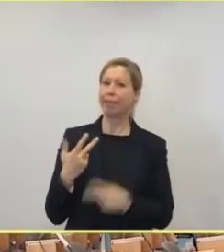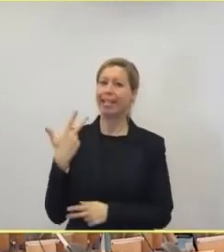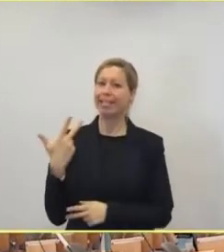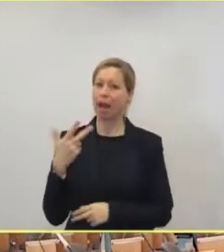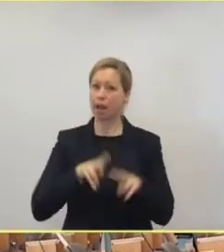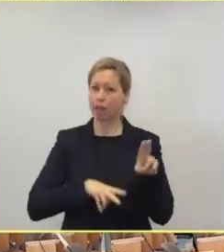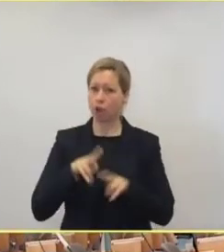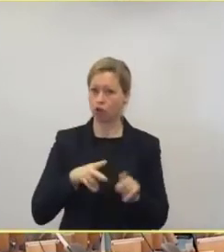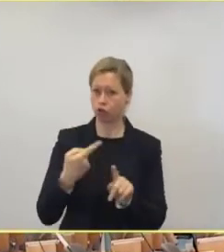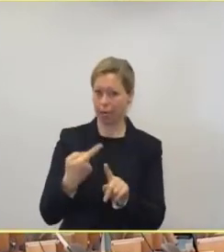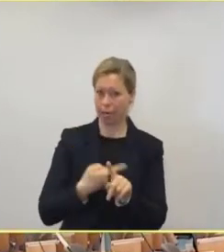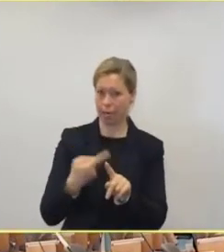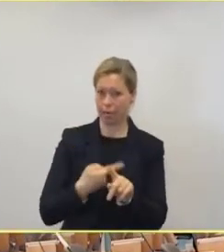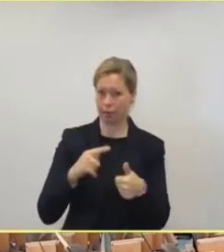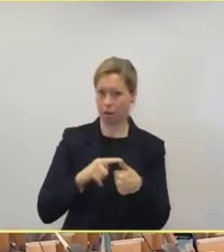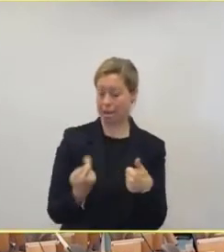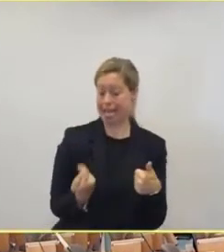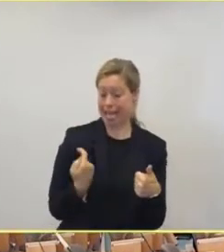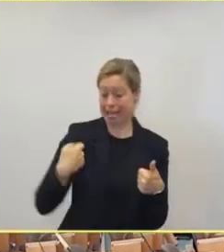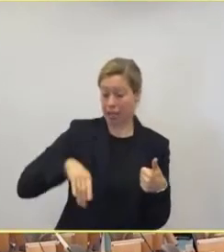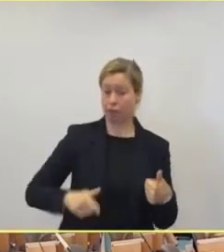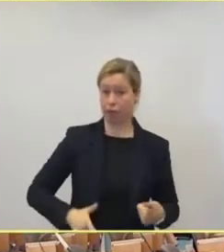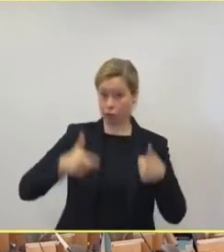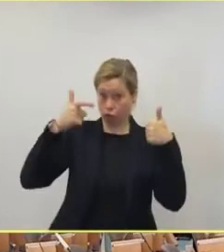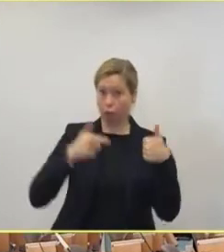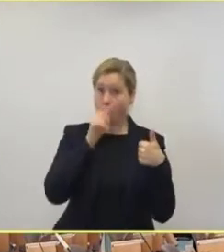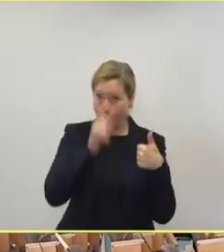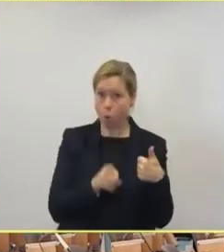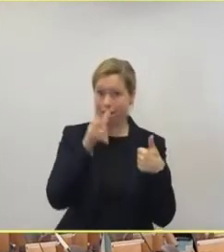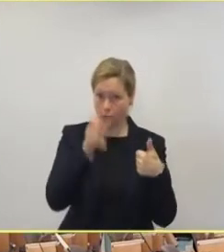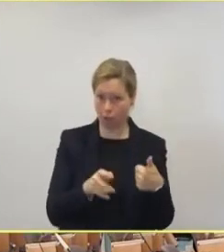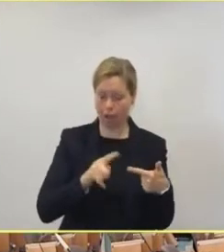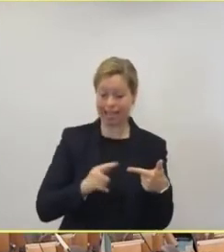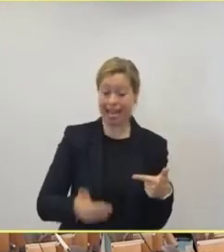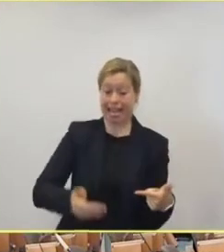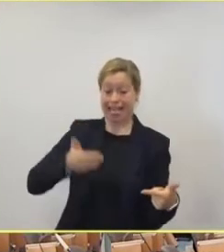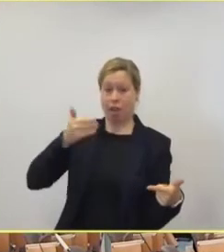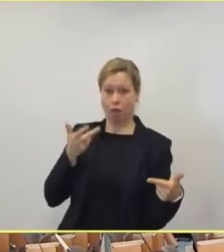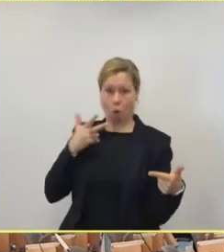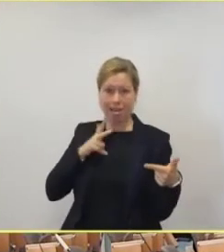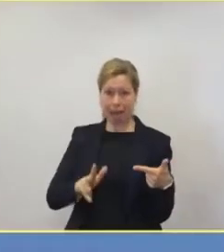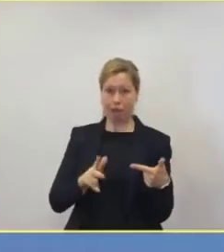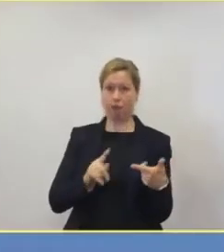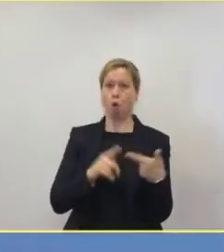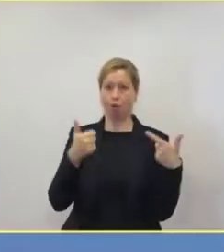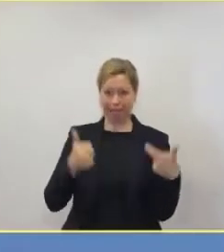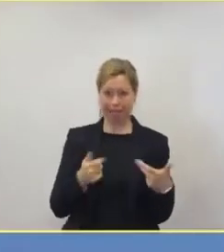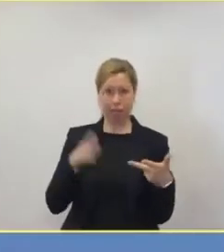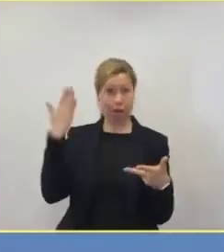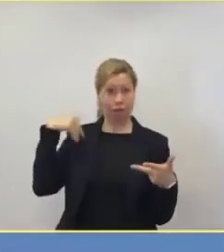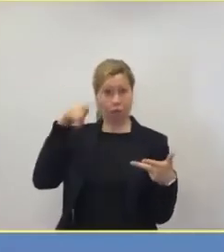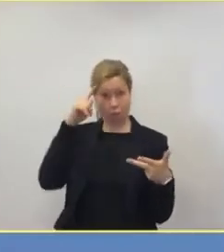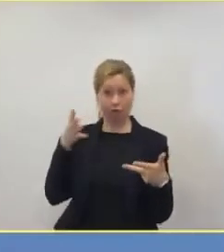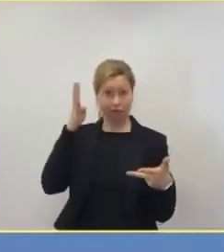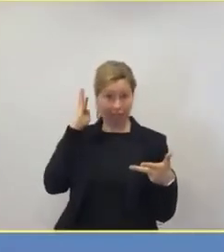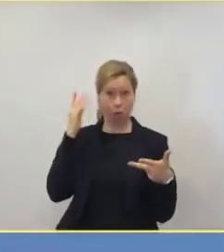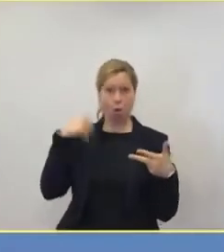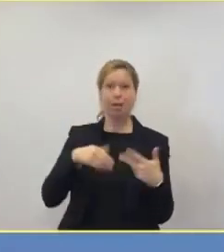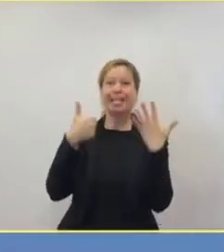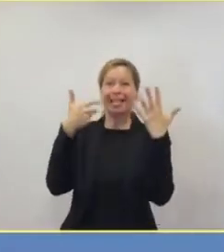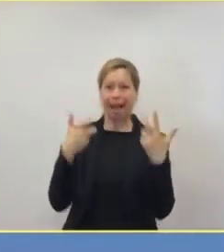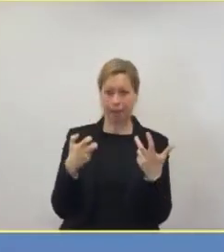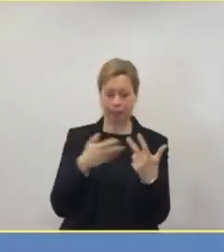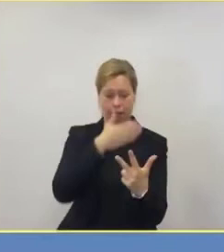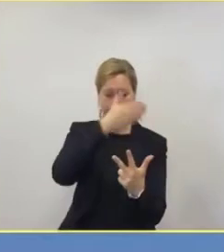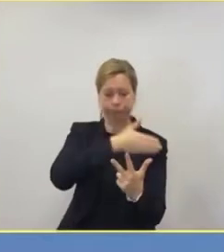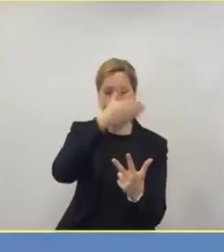gestern waren es 130, vor zwei Wochen waren es 60, vor vier Wochen waren es 30. Sie sehen, wir